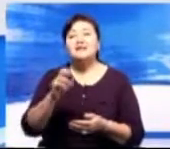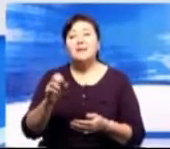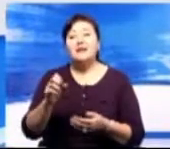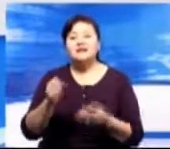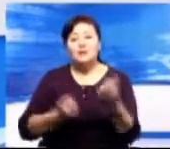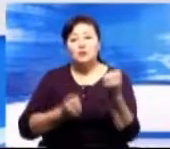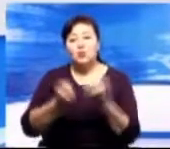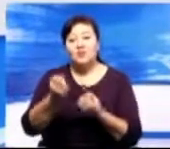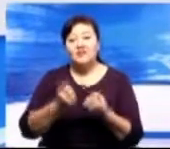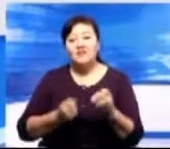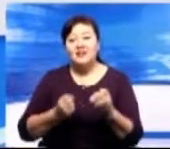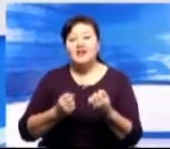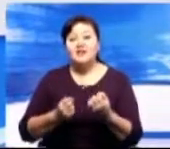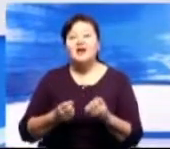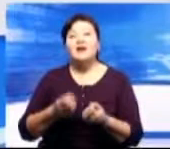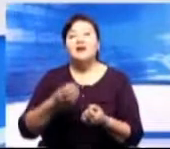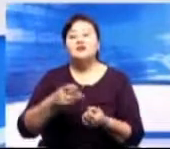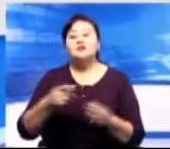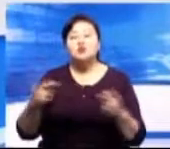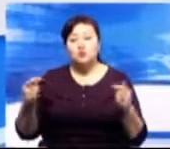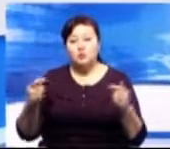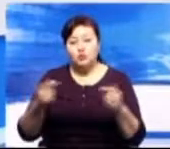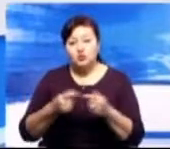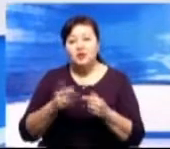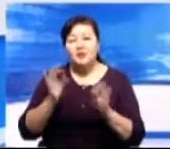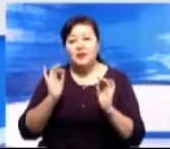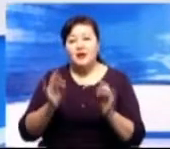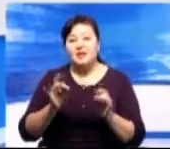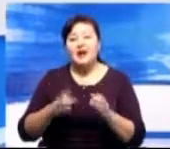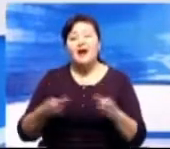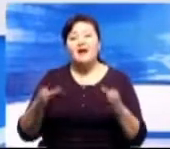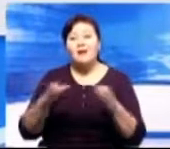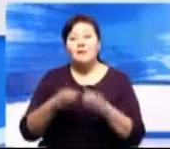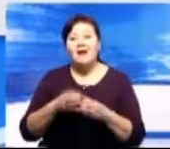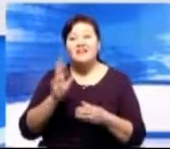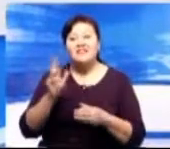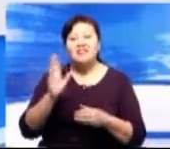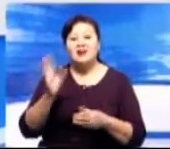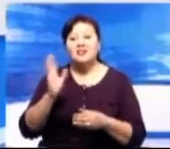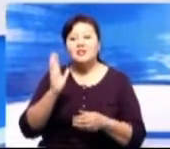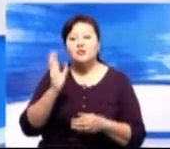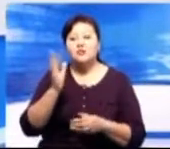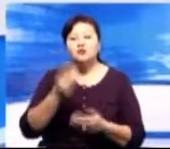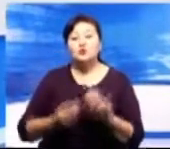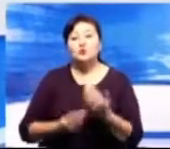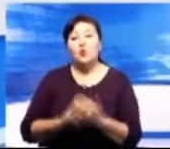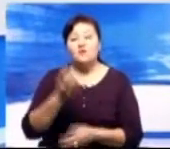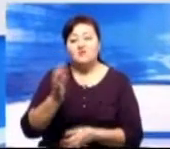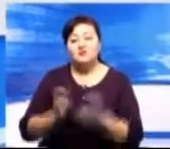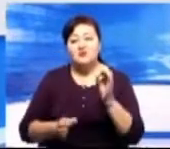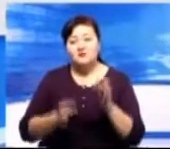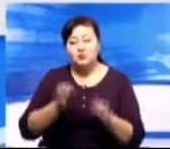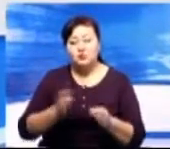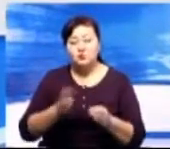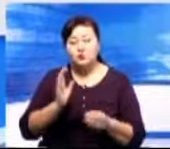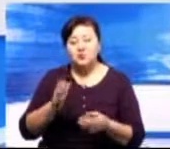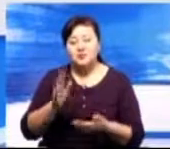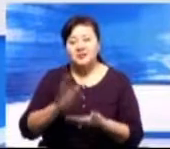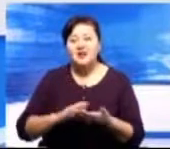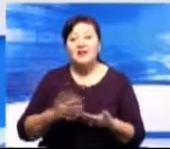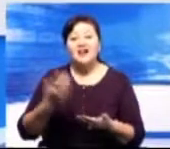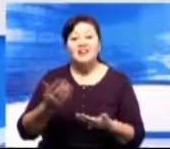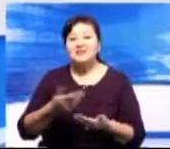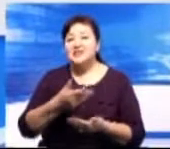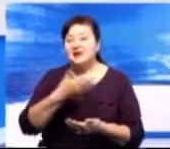вступило в законную силу. Компания намерена его обжаловать. Если этого сделать не получится, ВКРЭК придется выполнить предписание